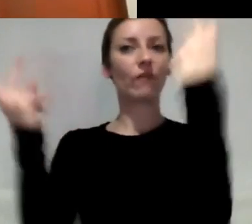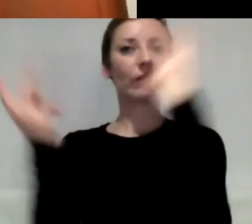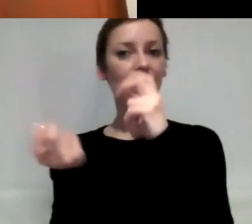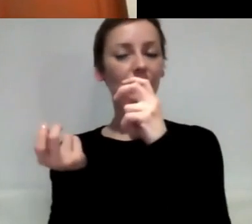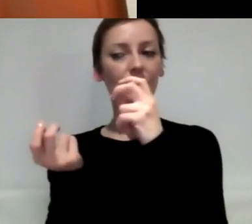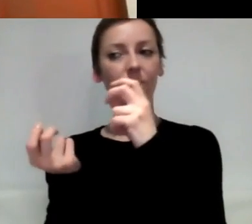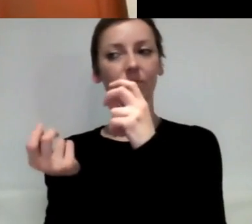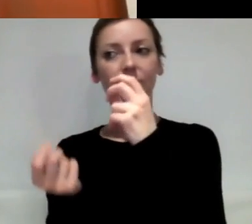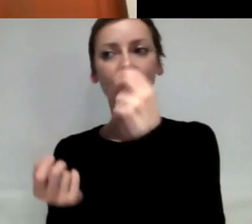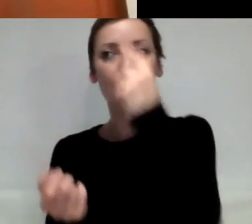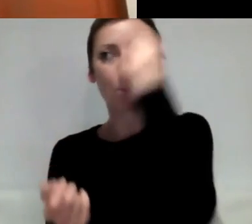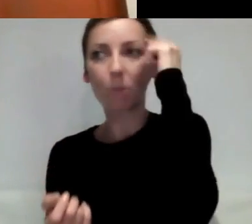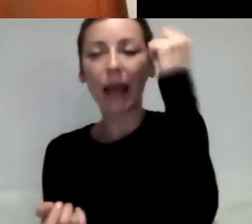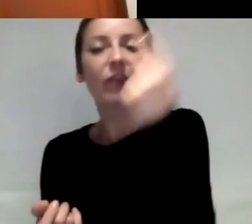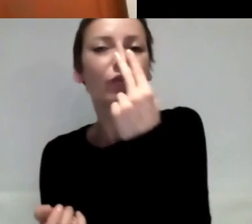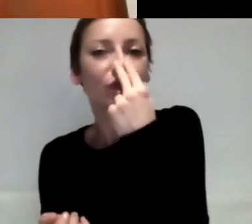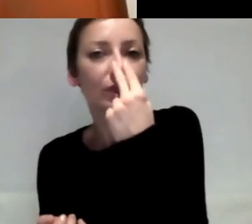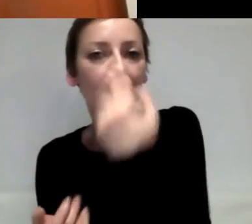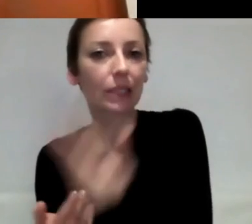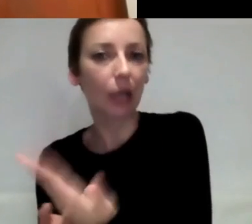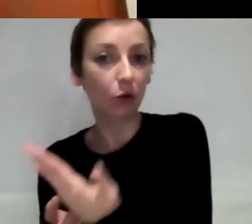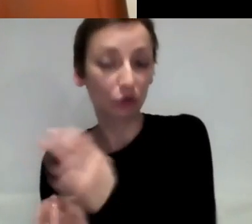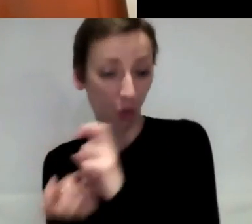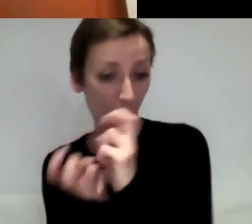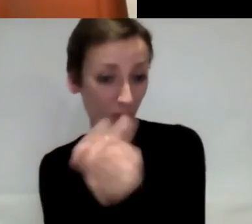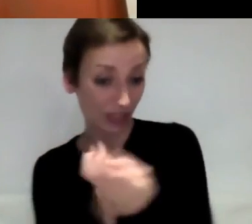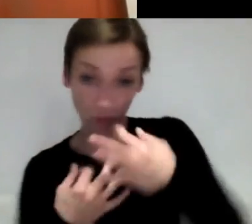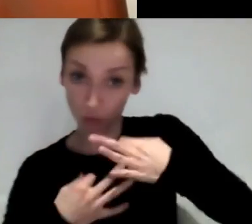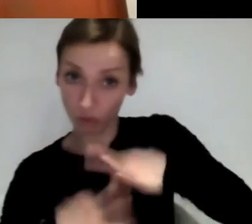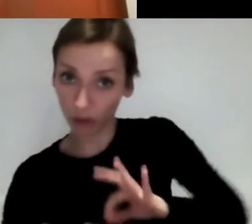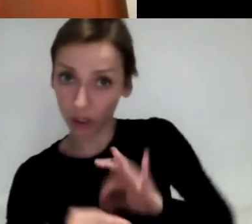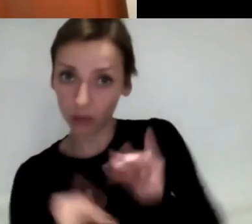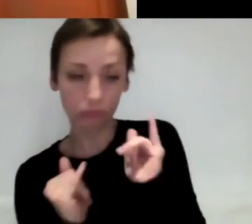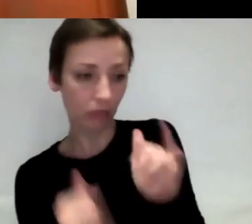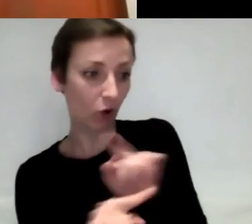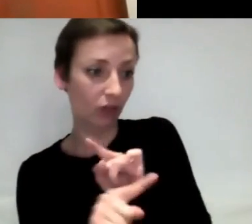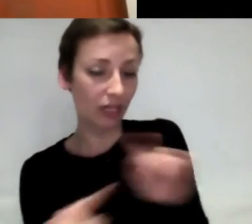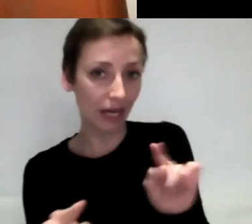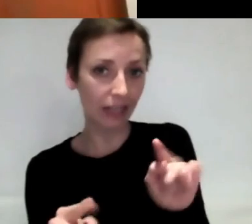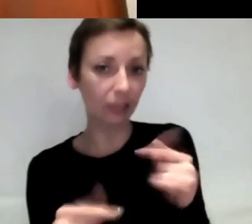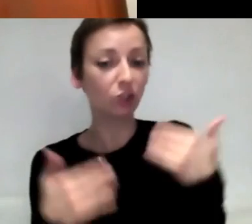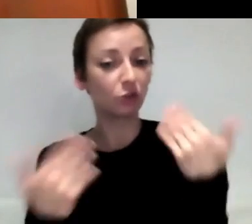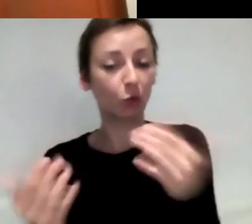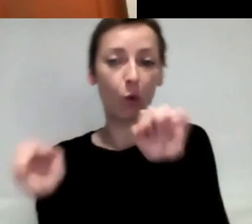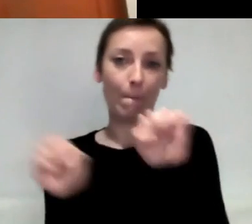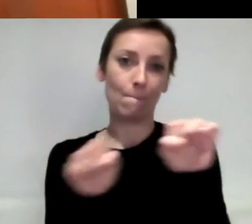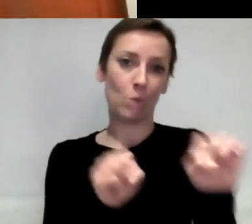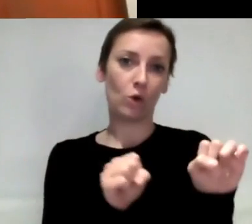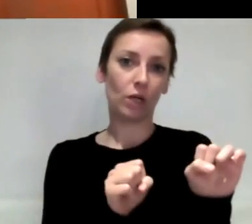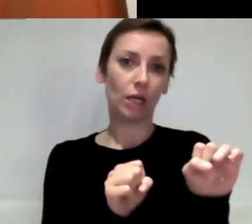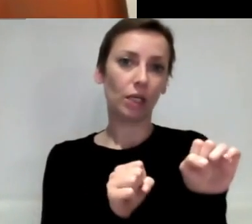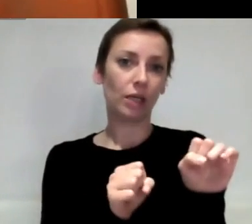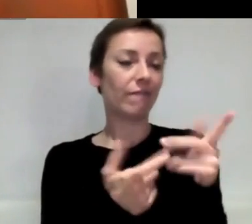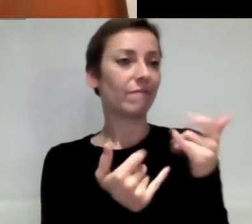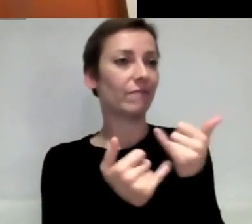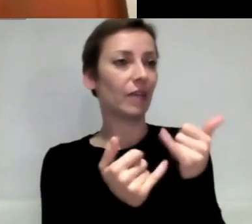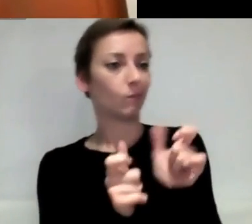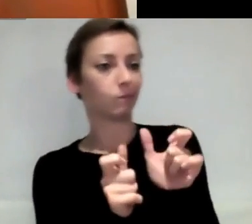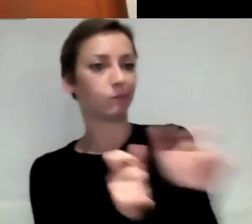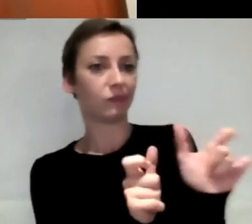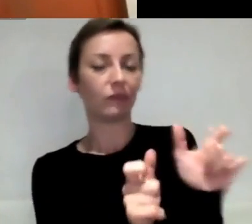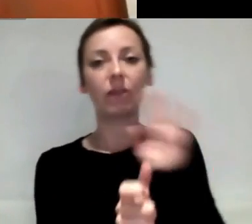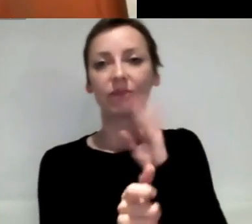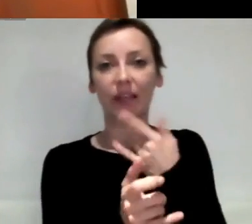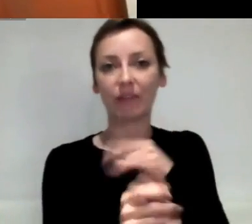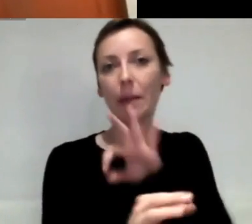Möglichkeiten, um dieses Rosinenpicken zu verringern. Und wie gesagt, das liegt dann nachher auch an der Zivilgesellschaft,